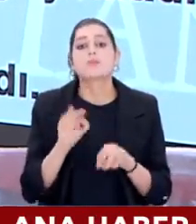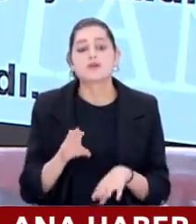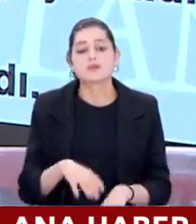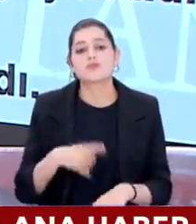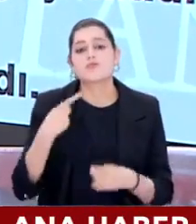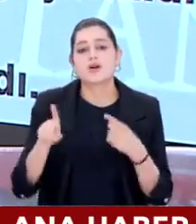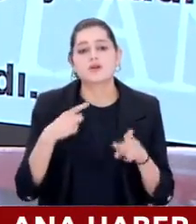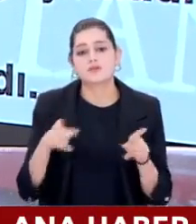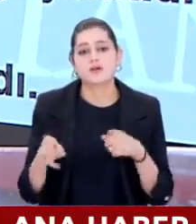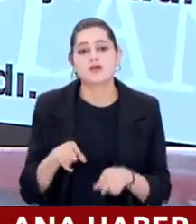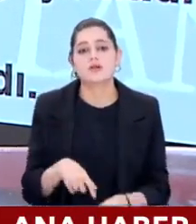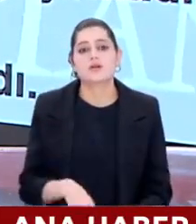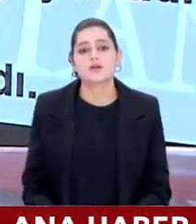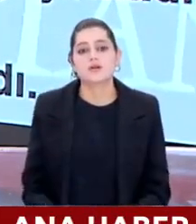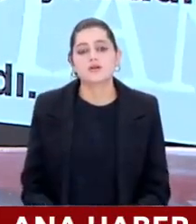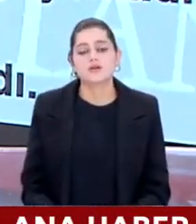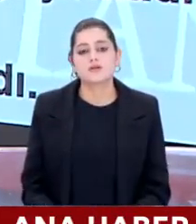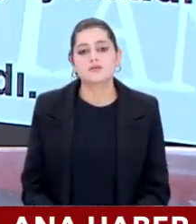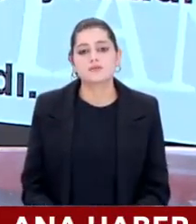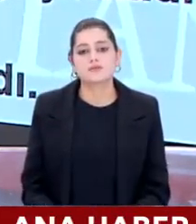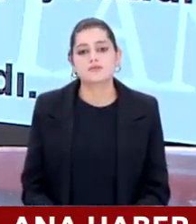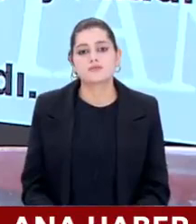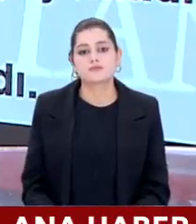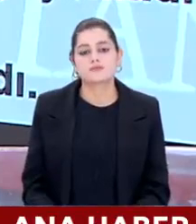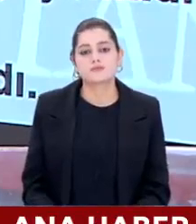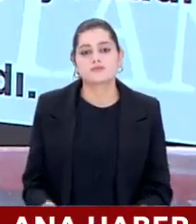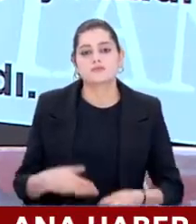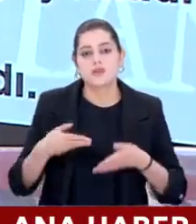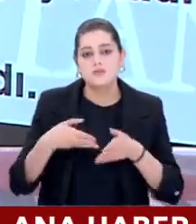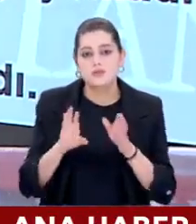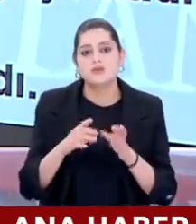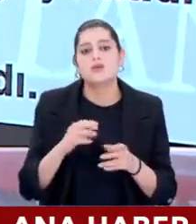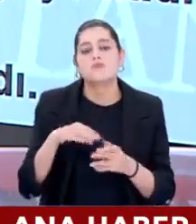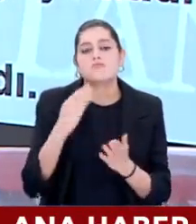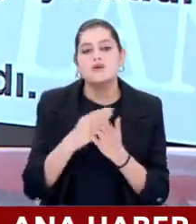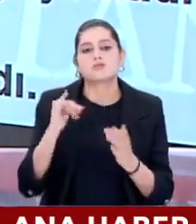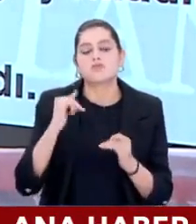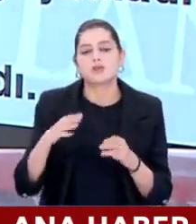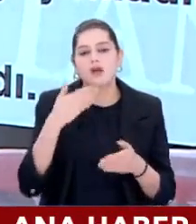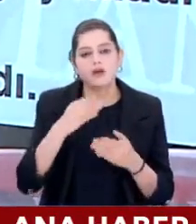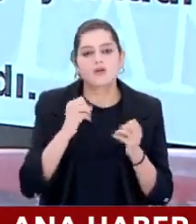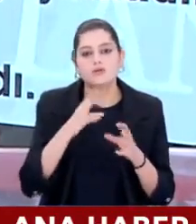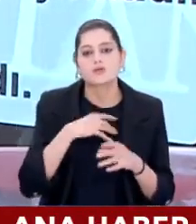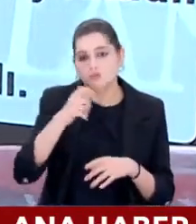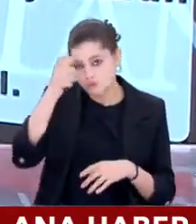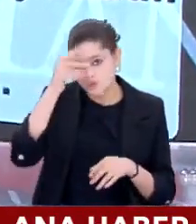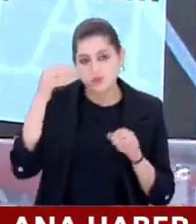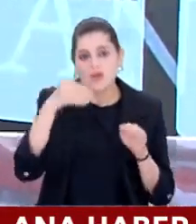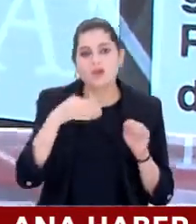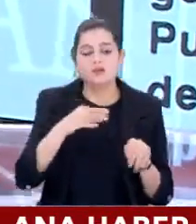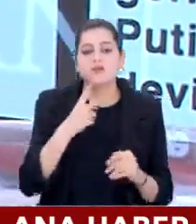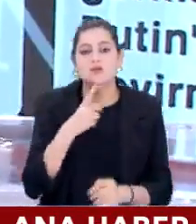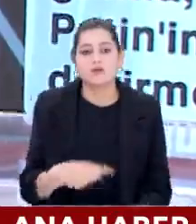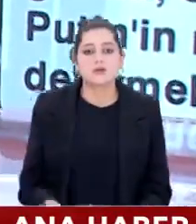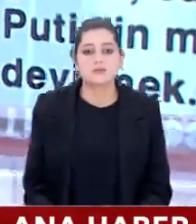farklı farklı kuluvarlardan ve yönlerden başlıklardan yükleyecekler anlaşılan Türkiye'deki hükümete. Şimdi